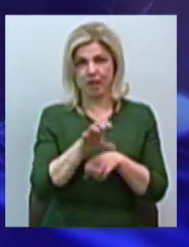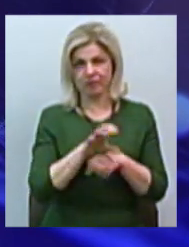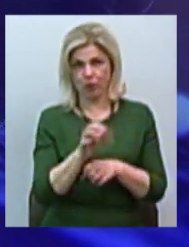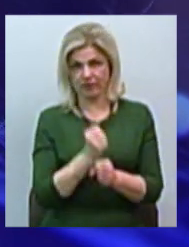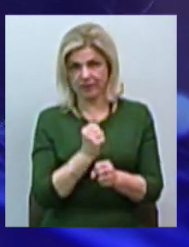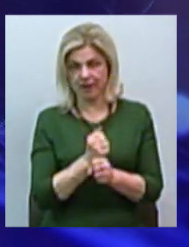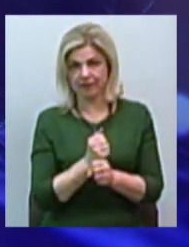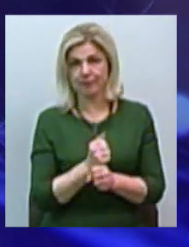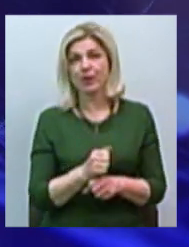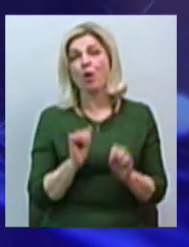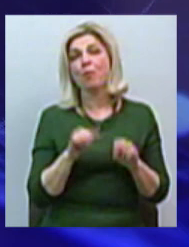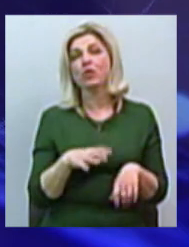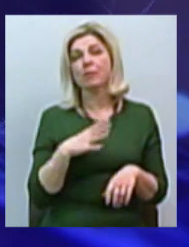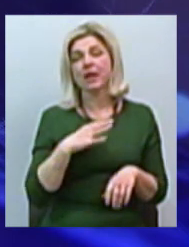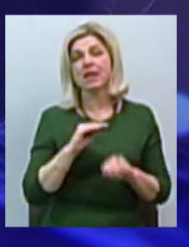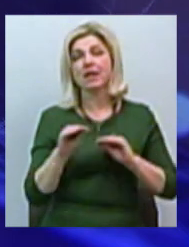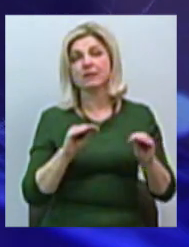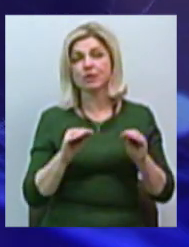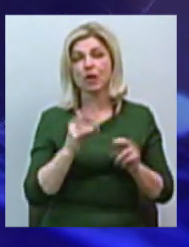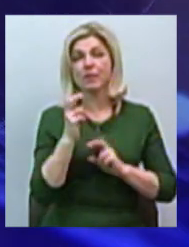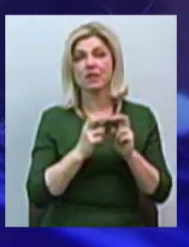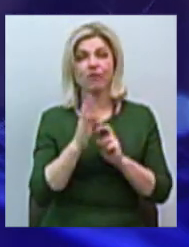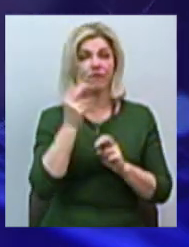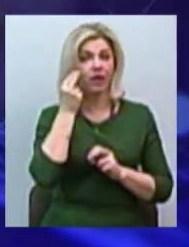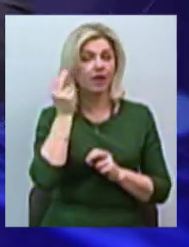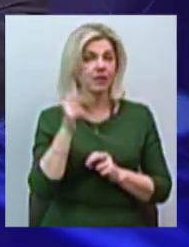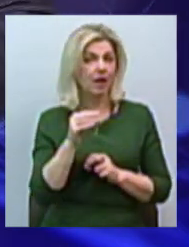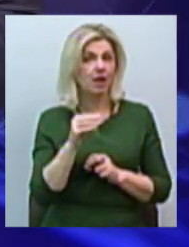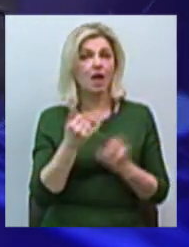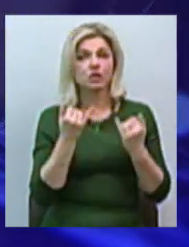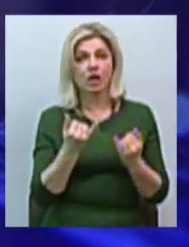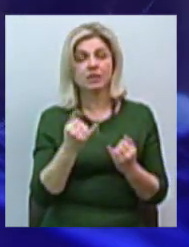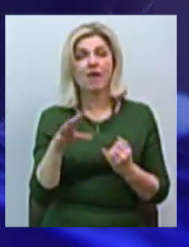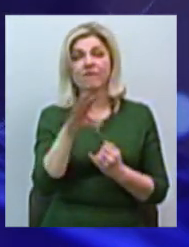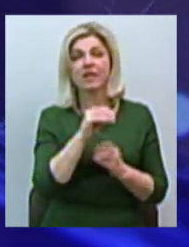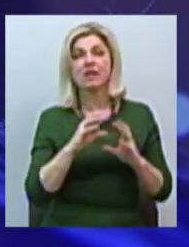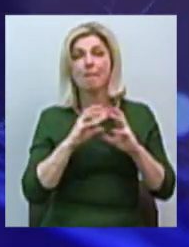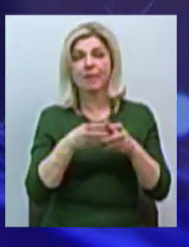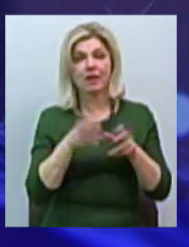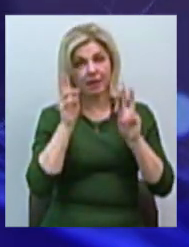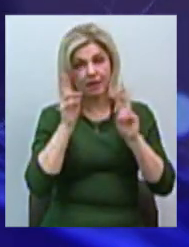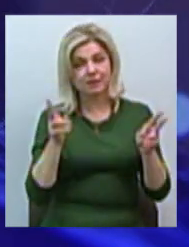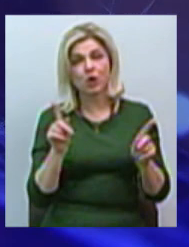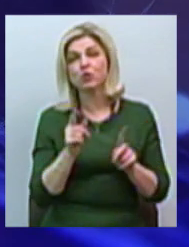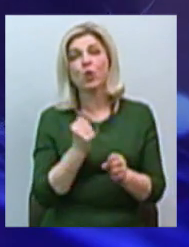яка була по розміщенню производства в Китаї, наприклад, тепер весь мир не знає, що з цим Китаєм делать.